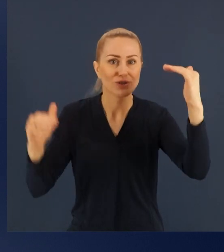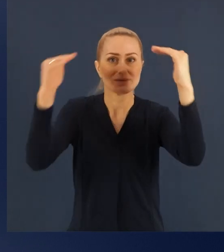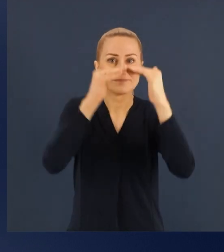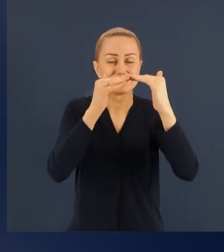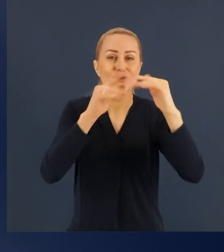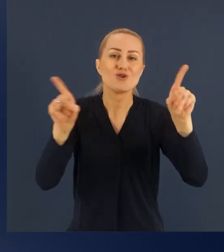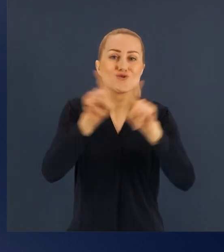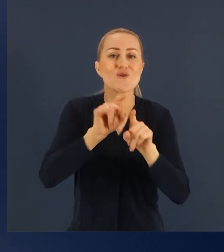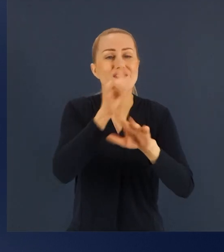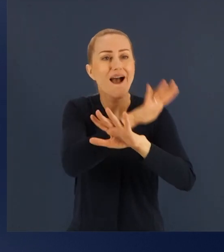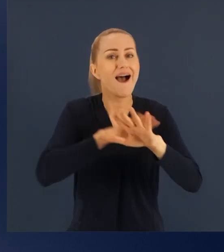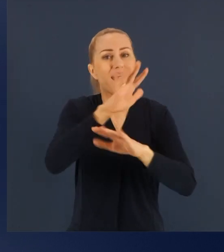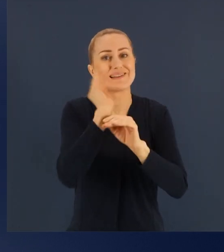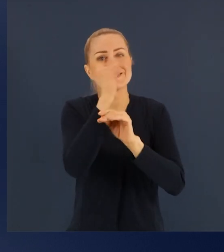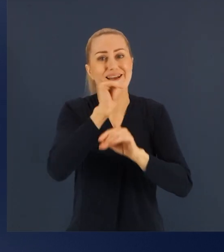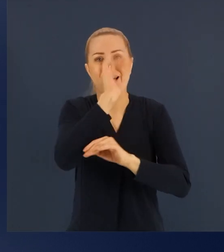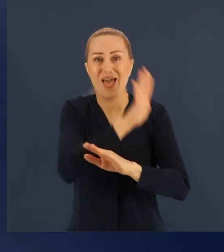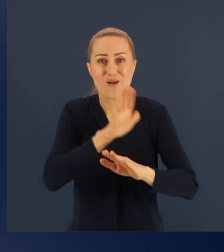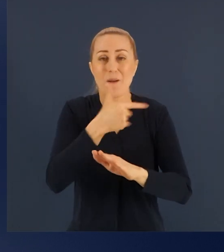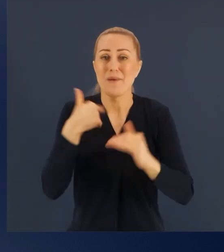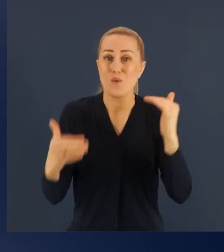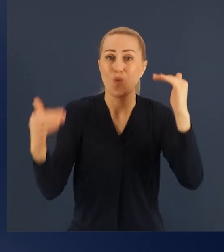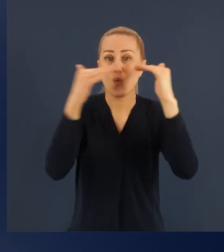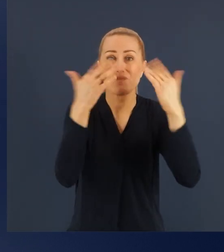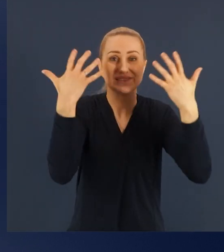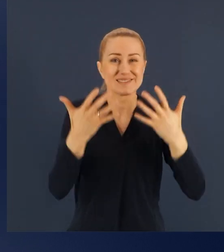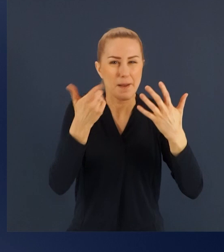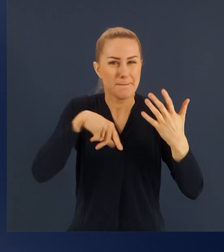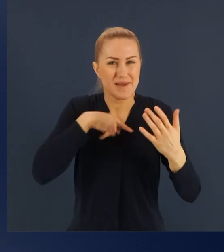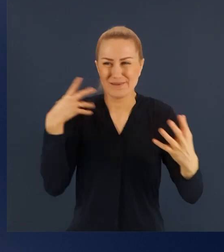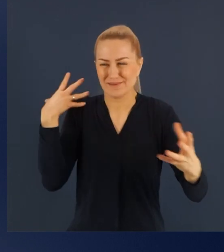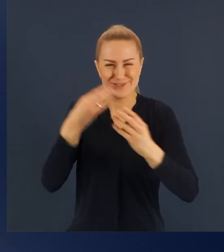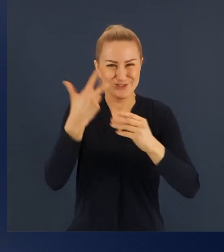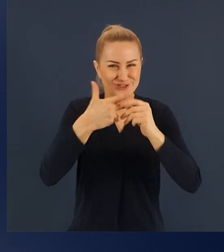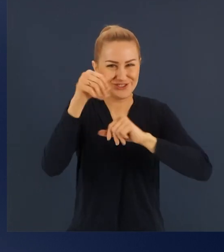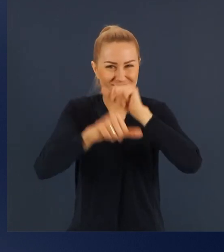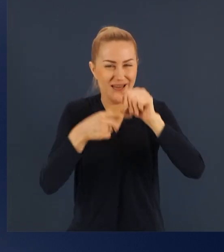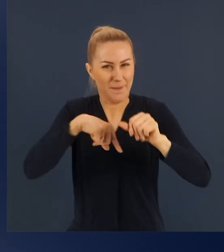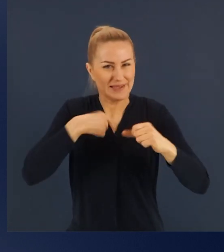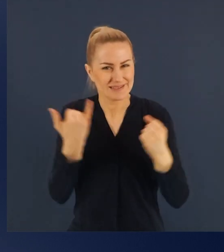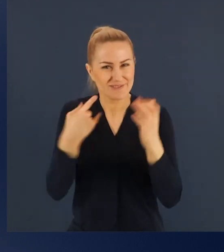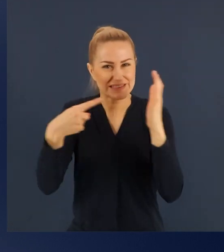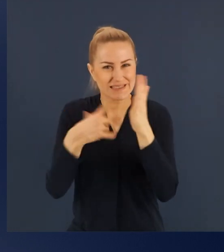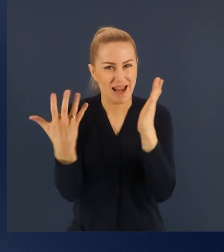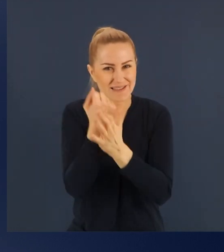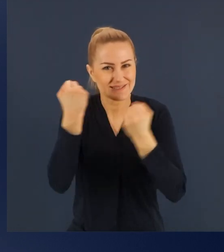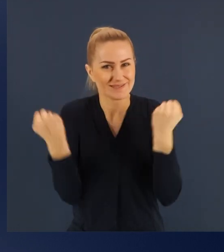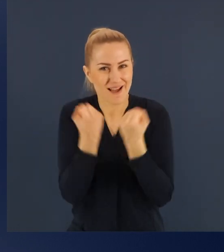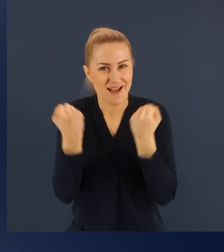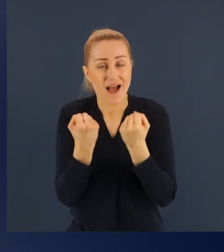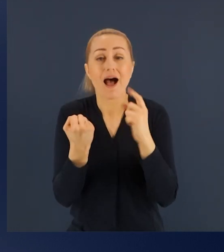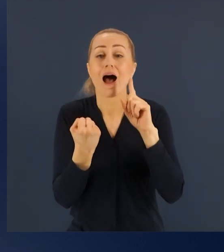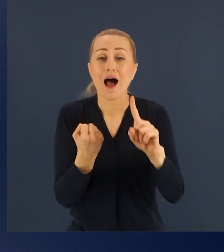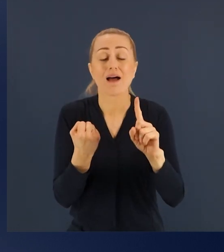zawsze było przez te ostatnie 30 lat nasze dążenie, że niestety, ale zostanie w tym rozwoju